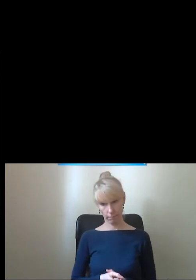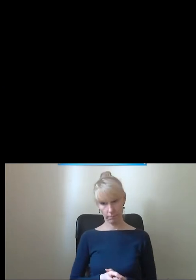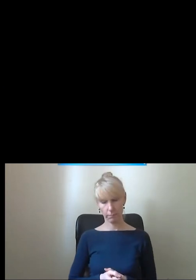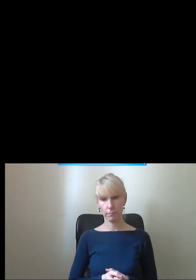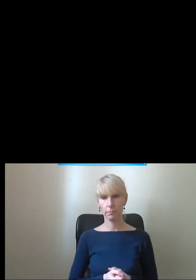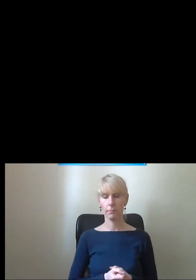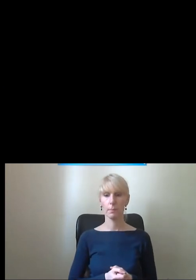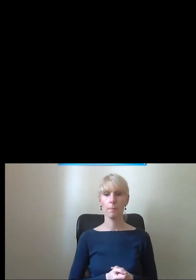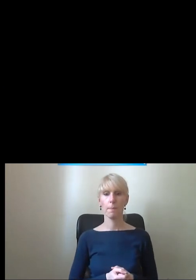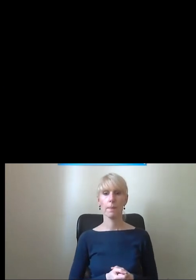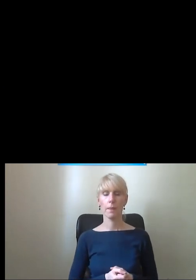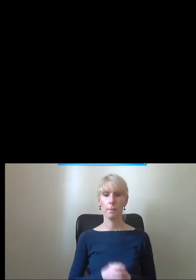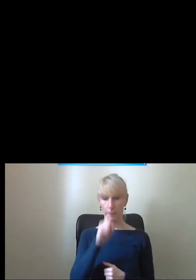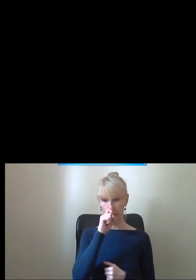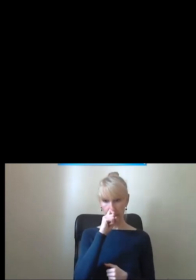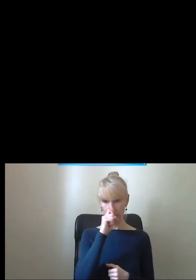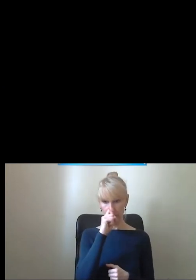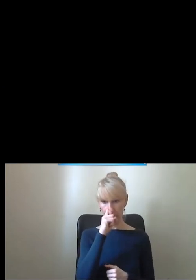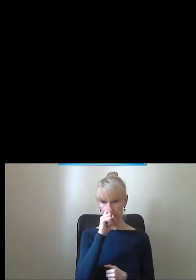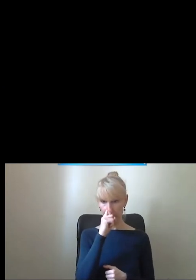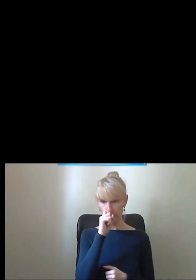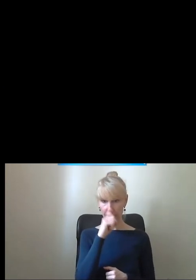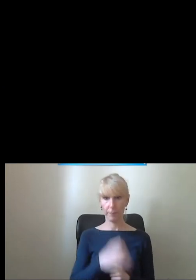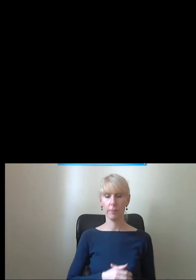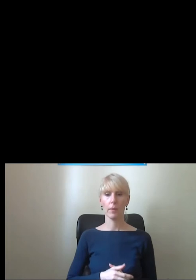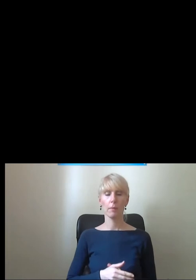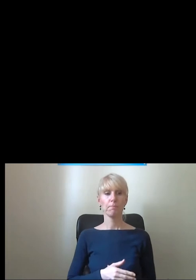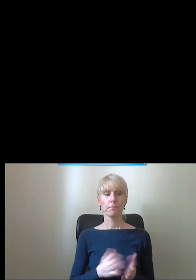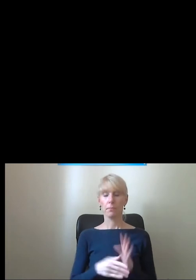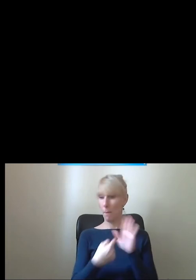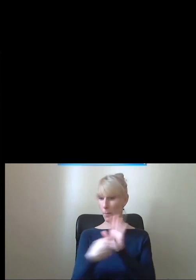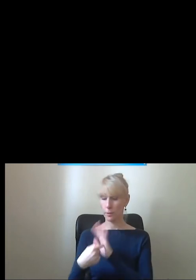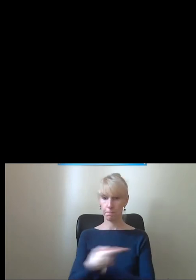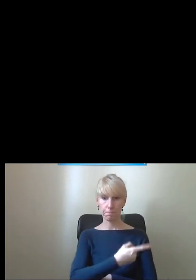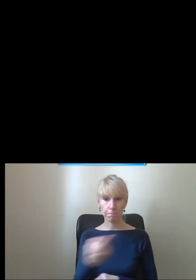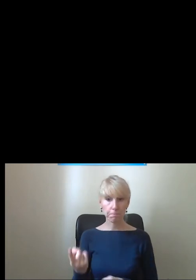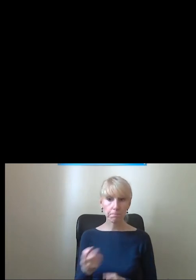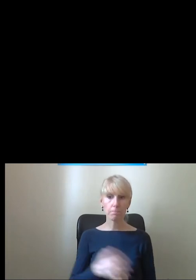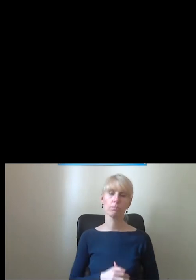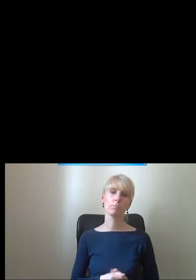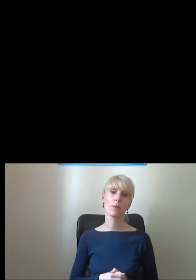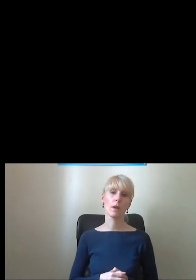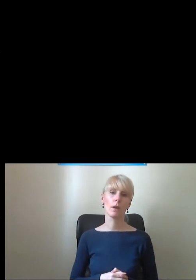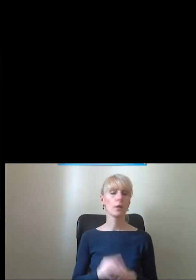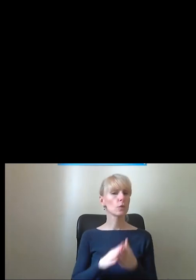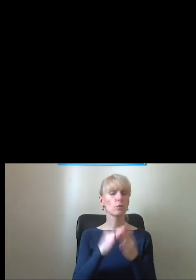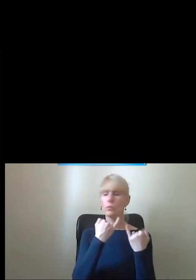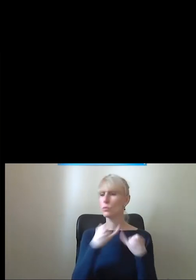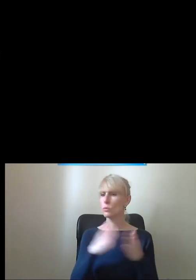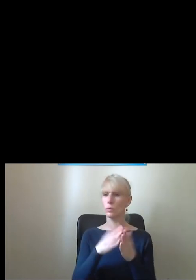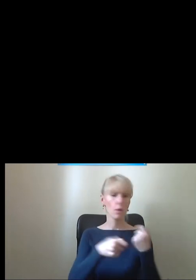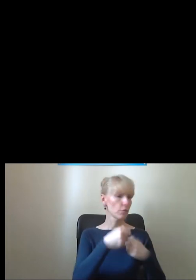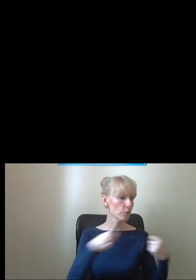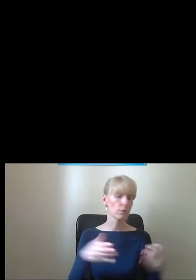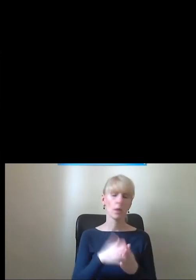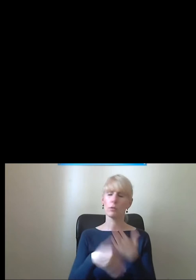wstępu pokażemy, pokażę Wam, no bo tutaj były mowy o różnych rozwiązaniach, o tych, czy one są dobre, czy one są